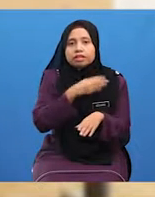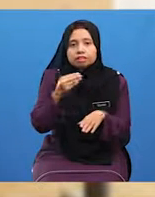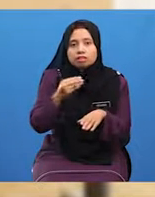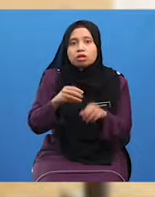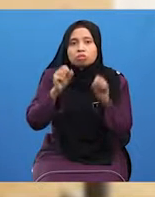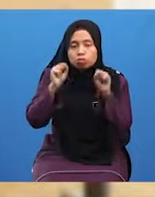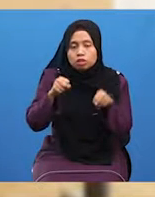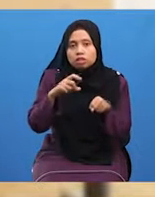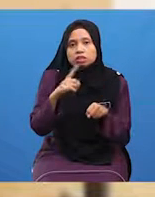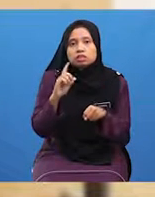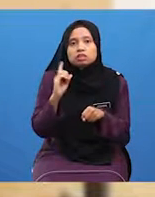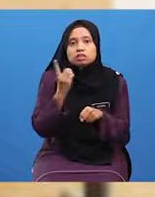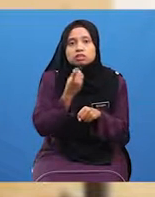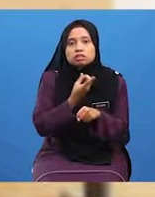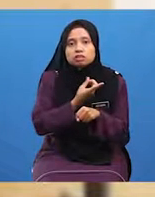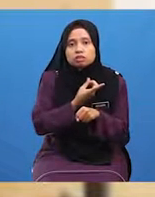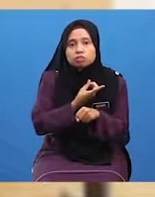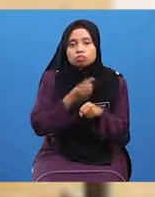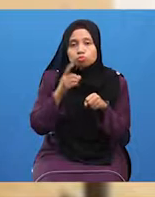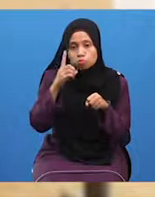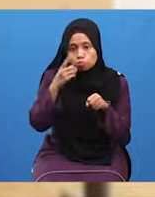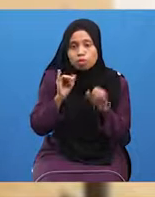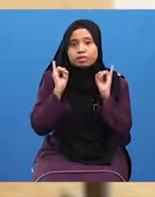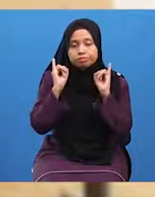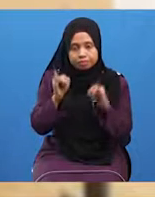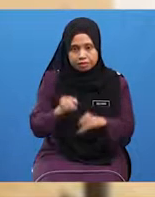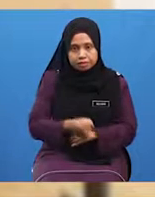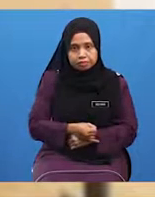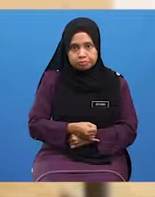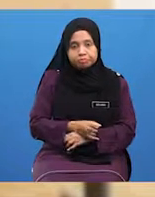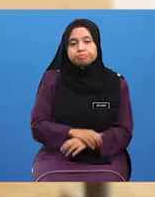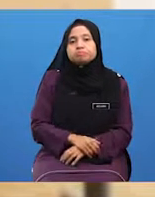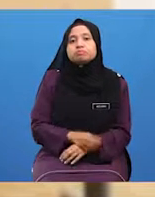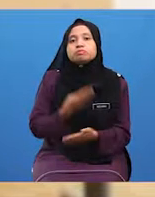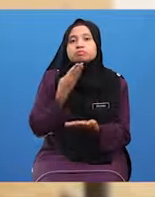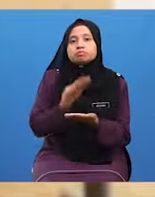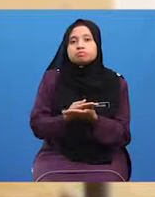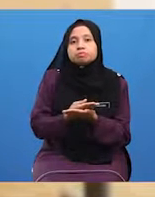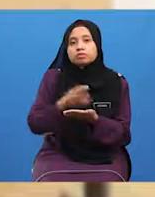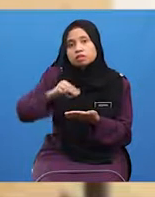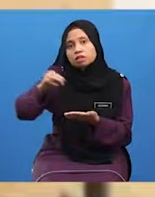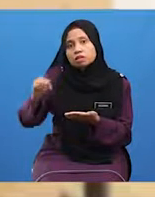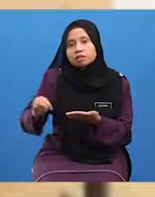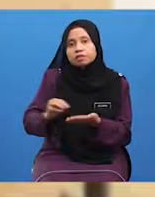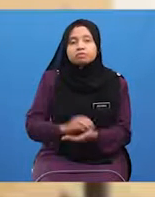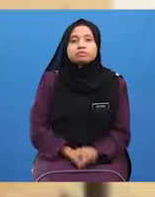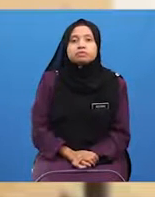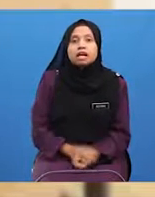membolehkan kita Untuk melakukan ibadah Baiklah, murid-murid